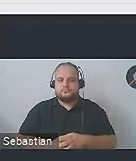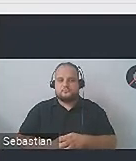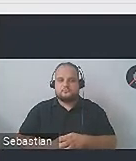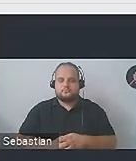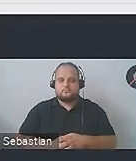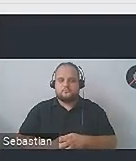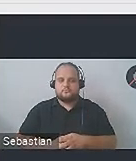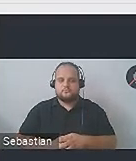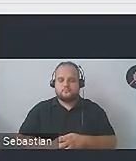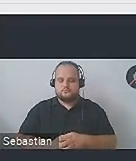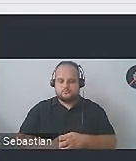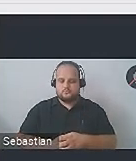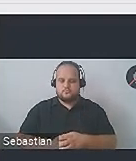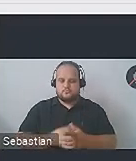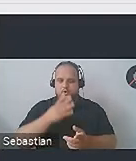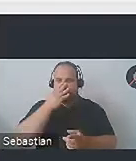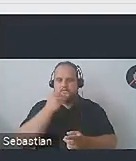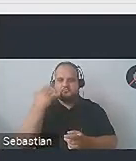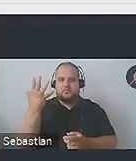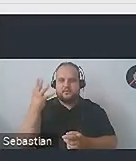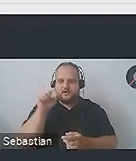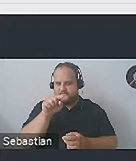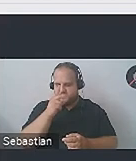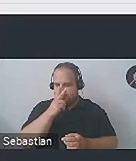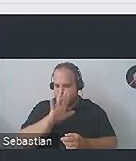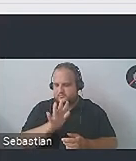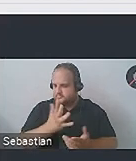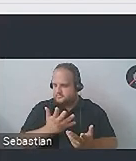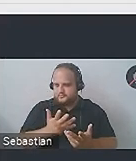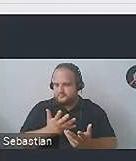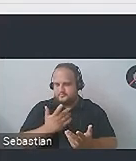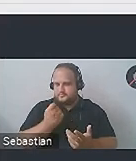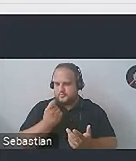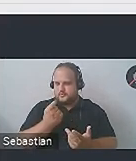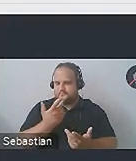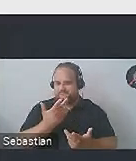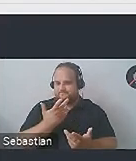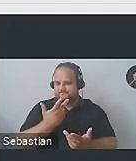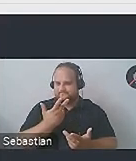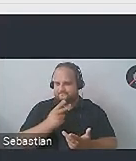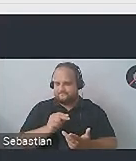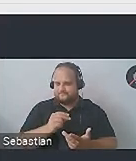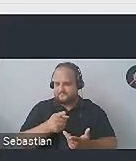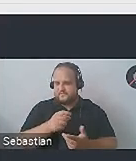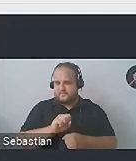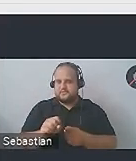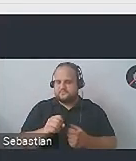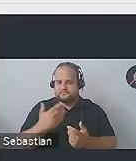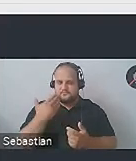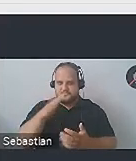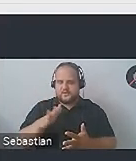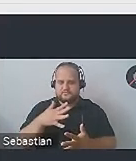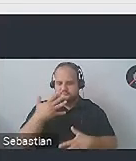na obrazku po prawej stronie, no to po prawej stronie mamy reprezentację bardzo